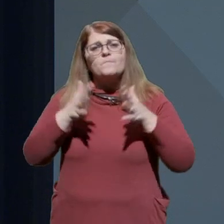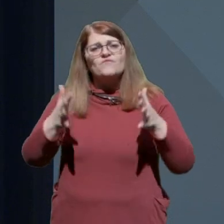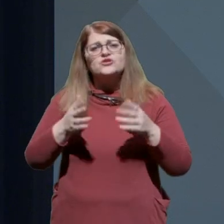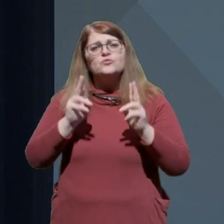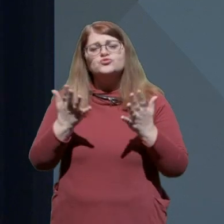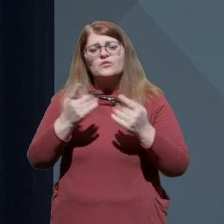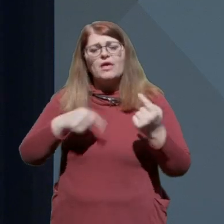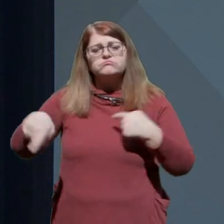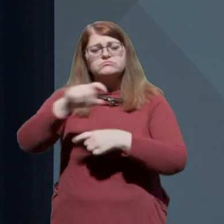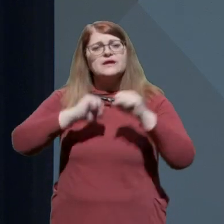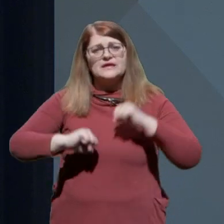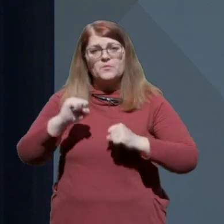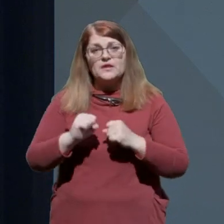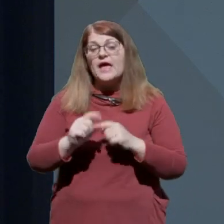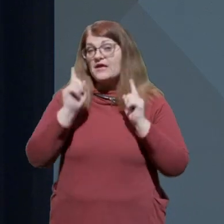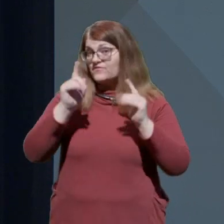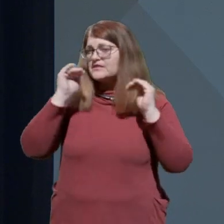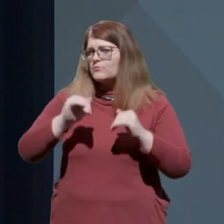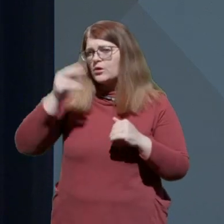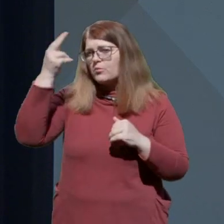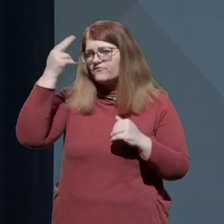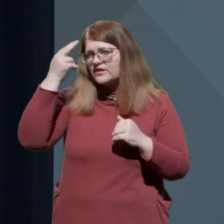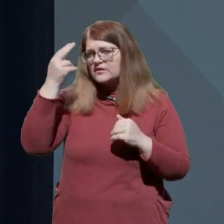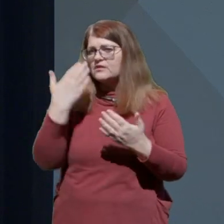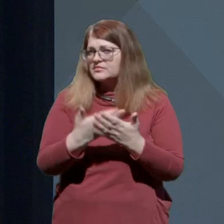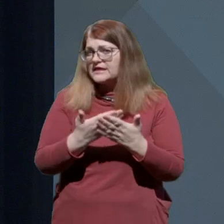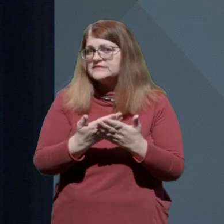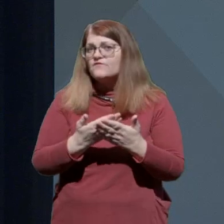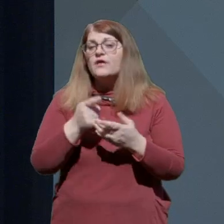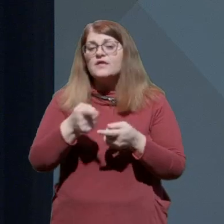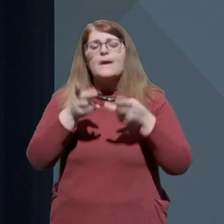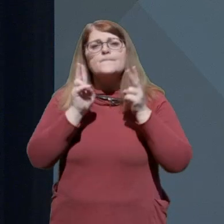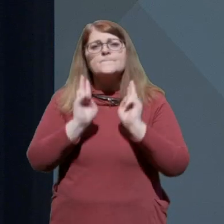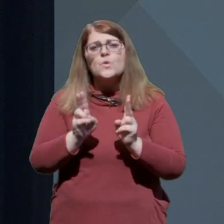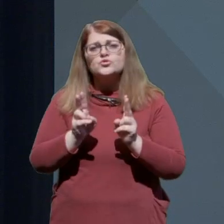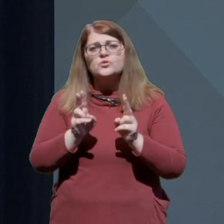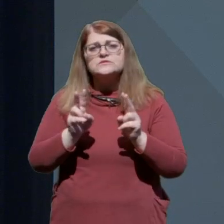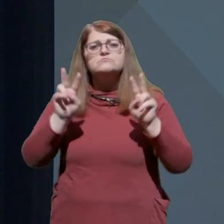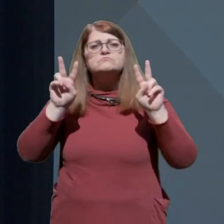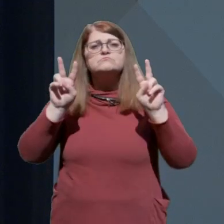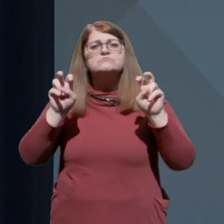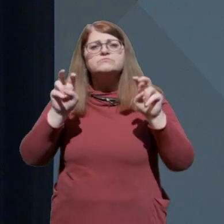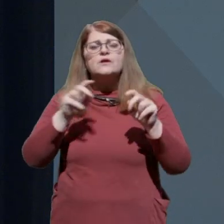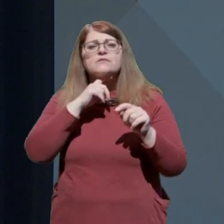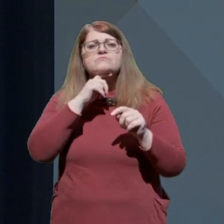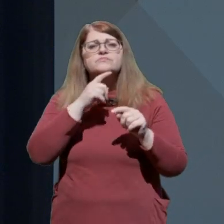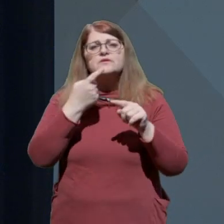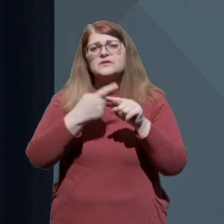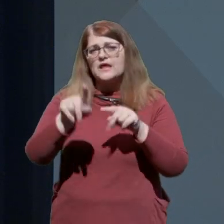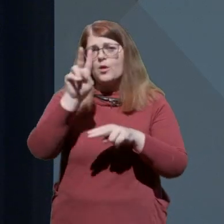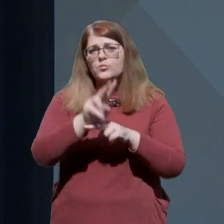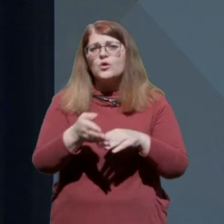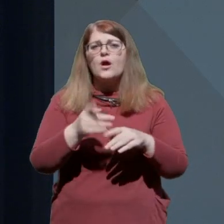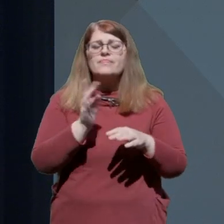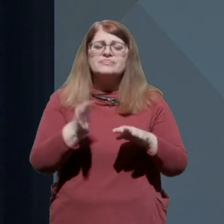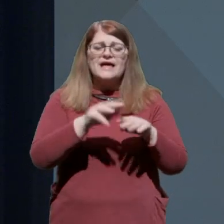moramo ob tem zavedati neizpodbitnega dejstva, da je alternativa ohlapnega nadzora nad virom okužbe lahko